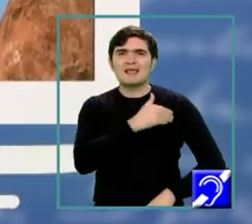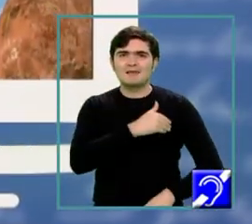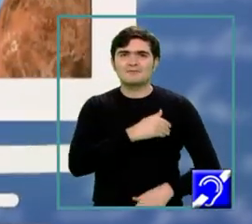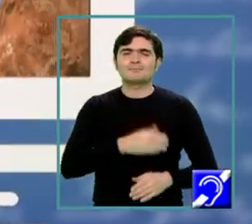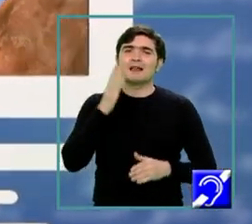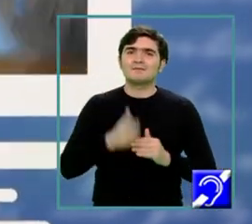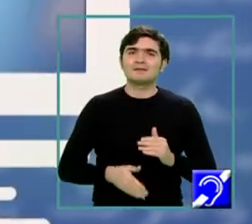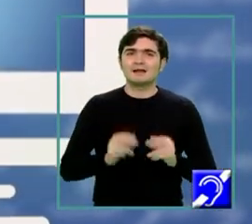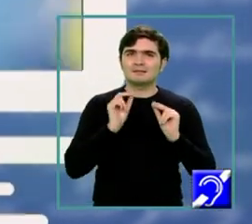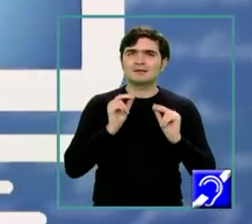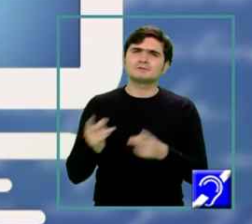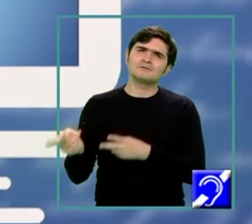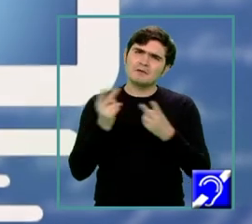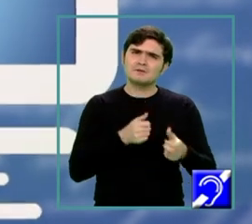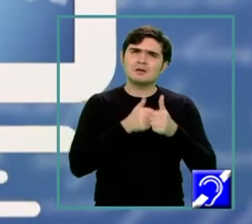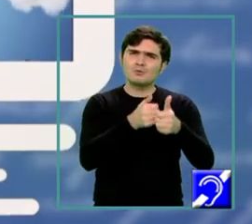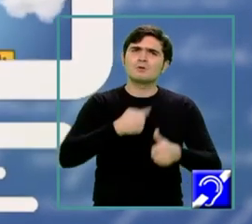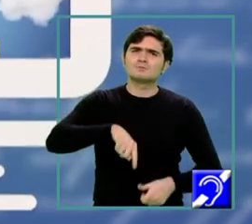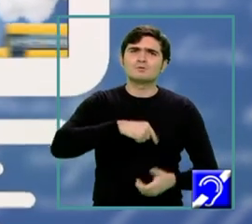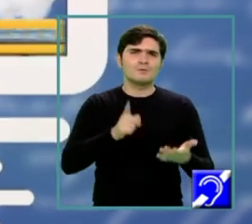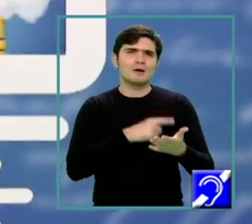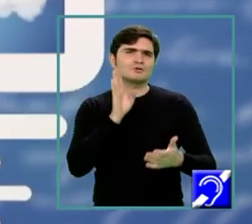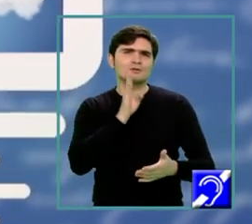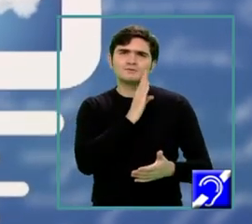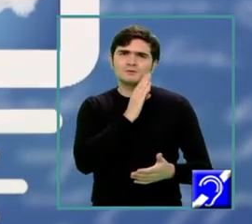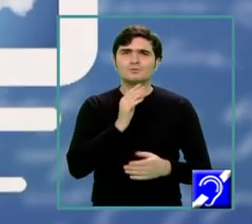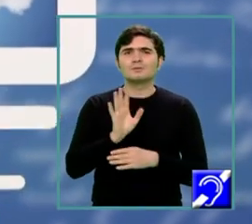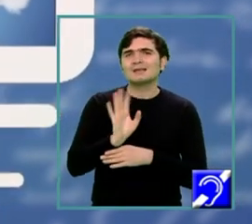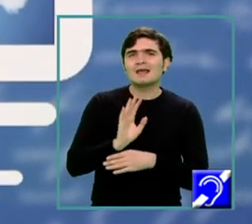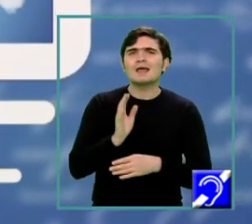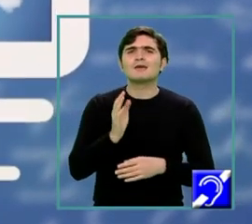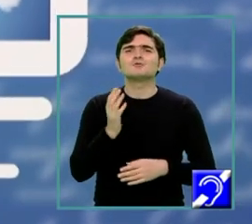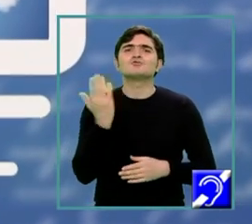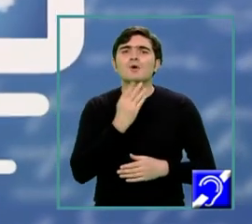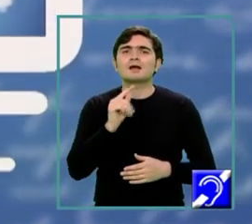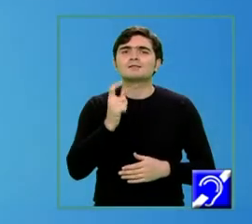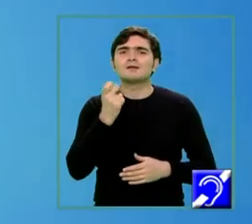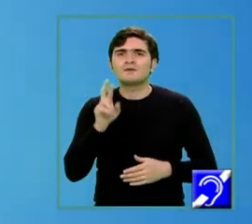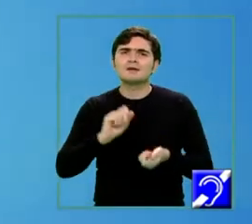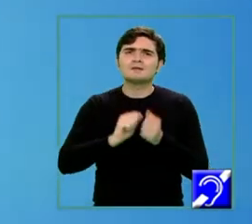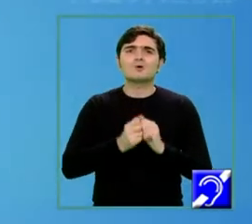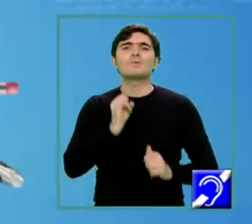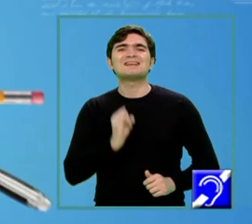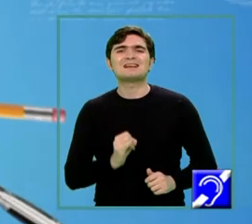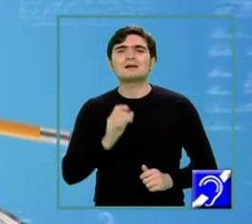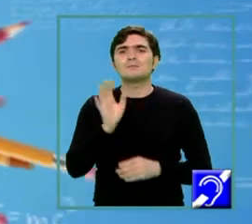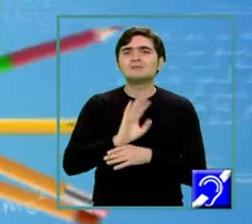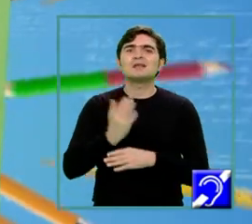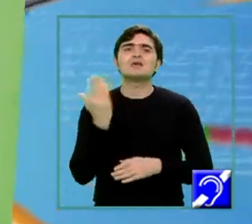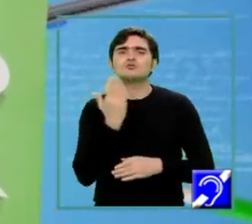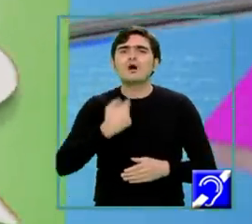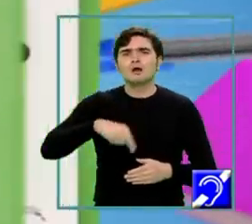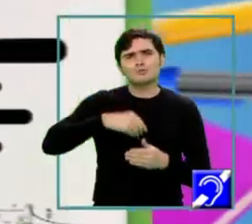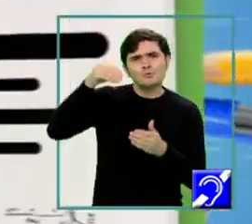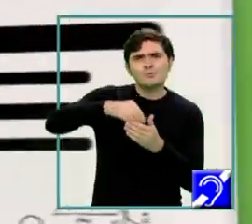final de lecții, vă invit să ne urmăriți pe pagina de Facebook Teleșcoala TVR, dar și pe pagina de Instagram Teleșcoala. Postăm acolo